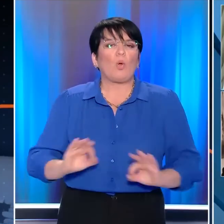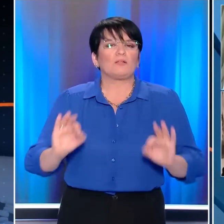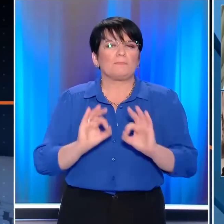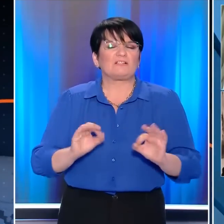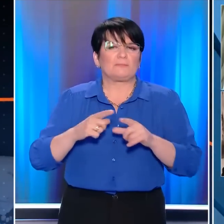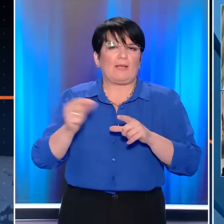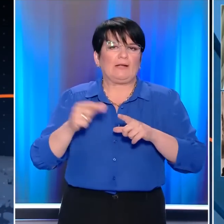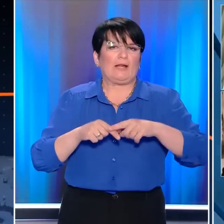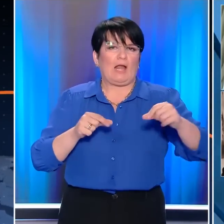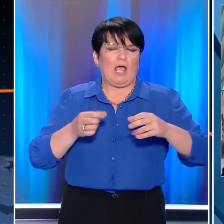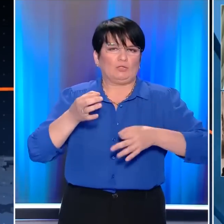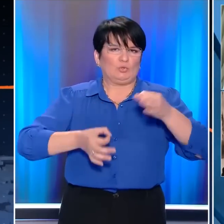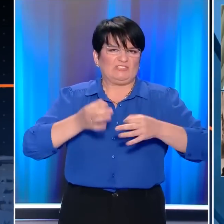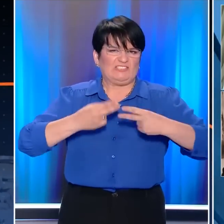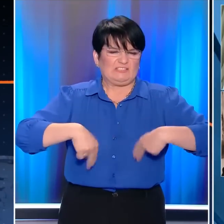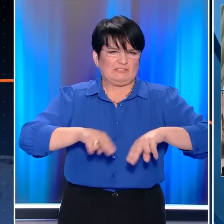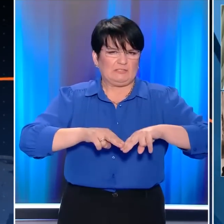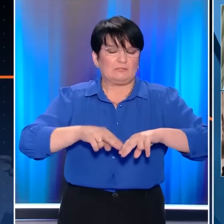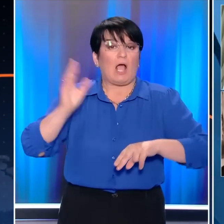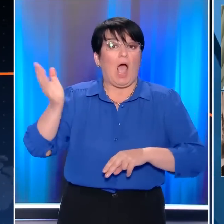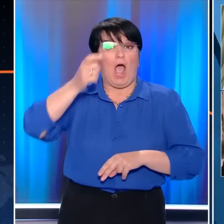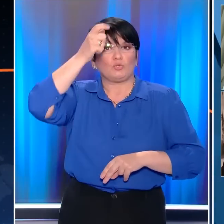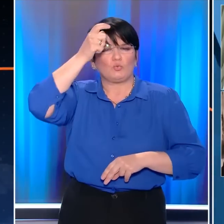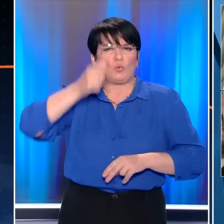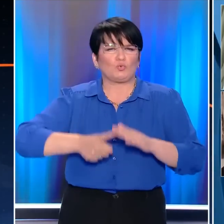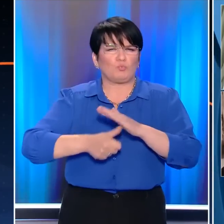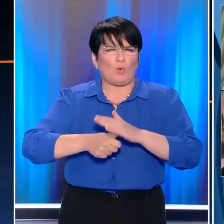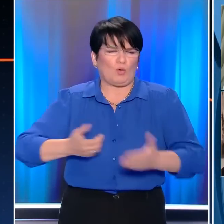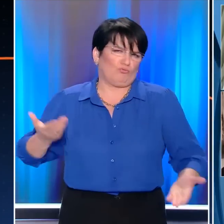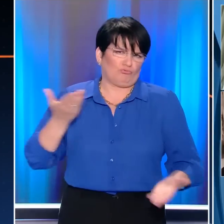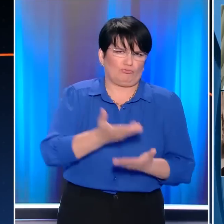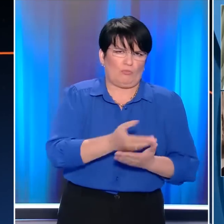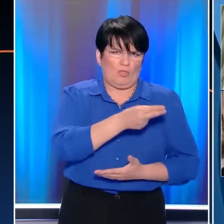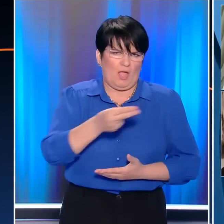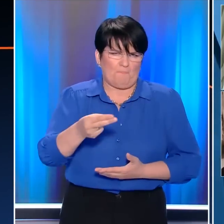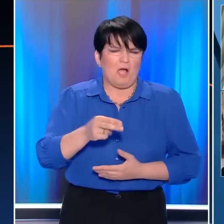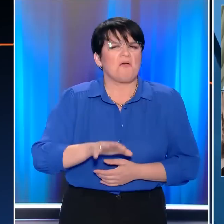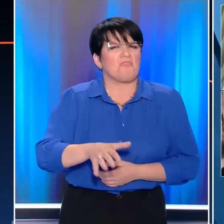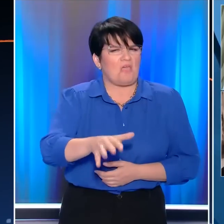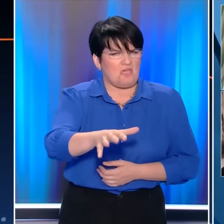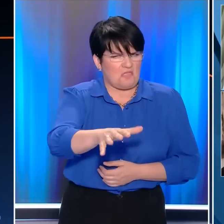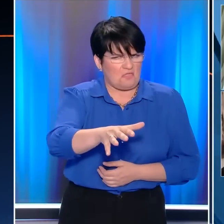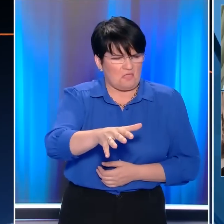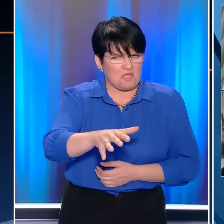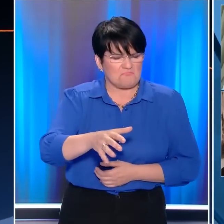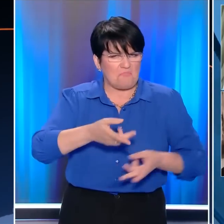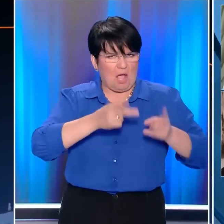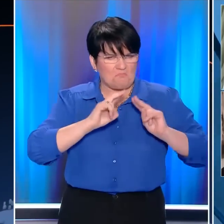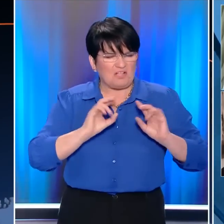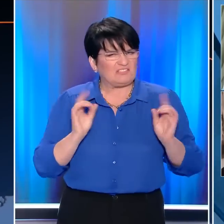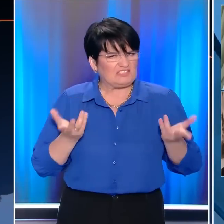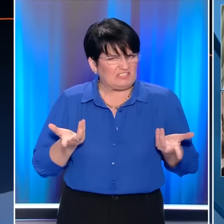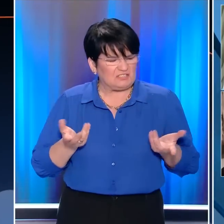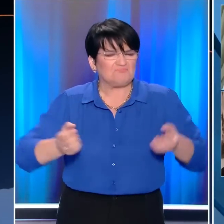προετοιμασμένη, σε περίπτωση που ο Ερντογάν τον μη συναθέσει θέμα, μπορεί αντί που